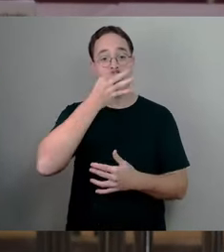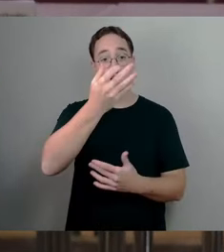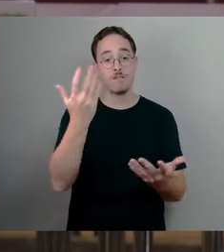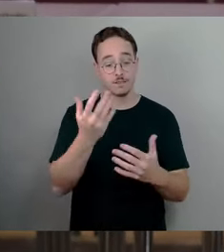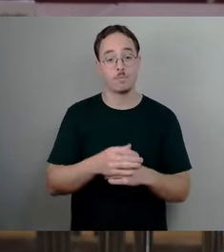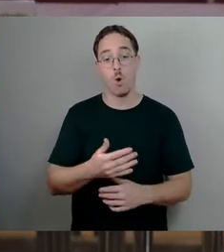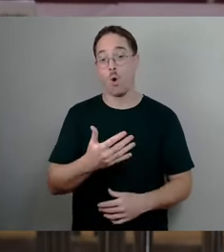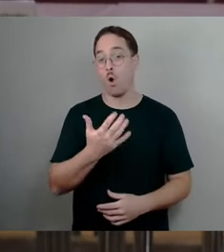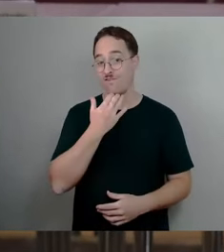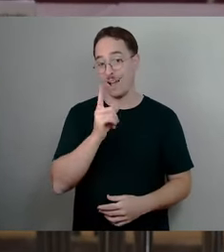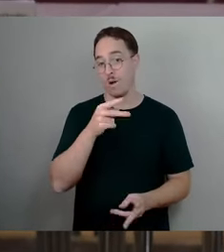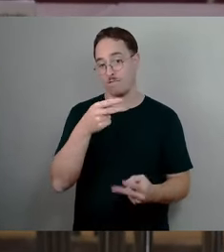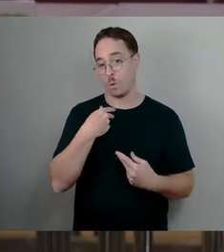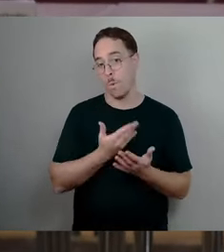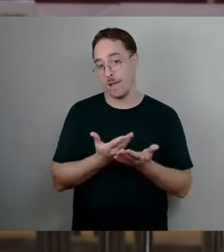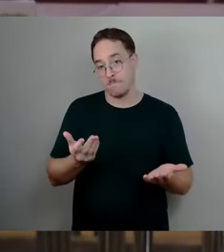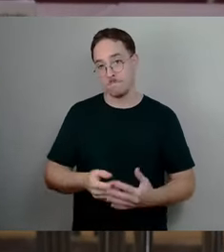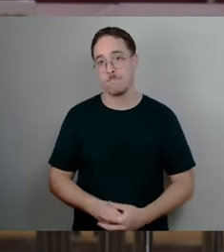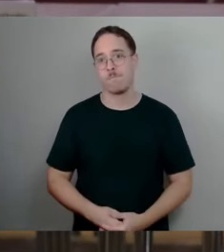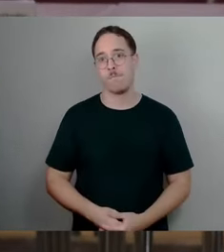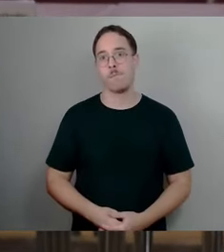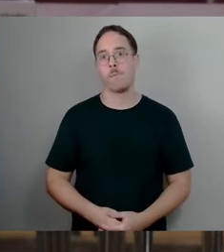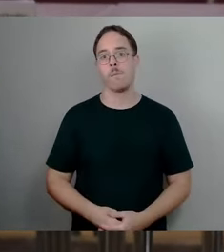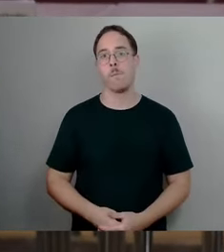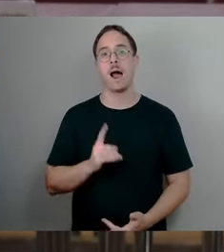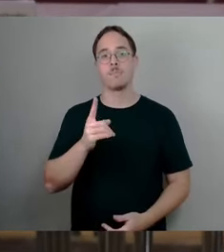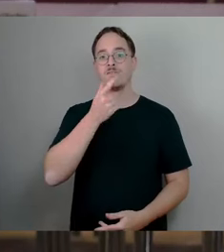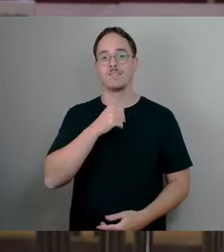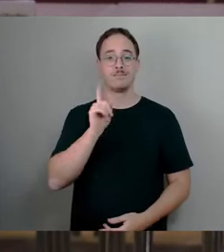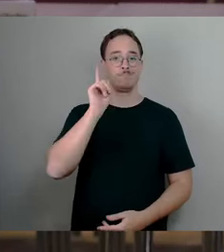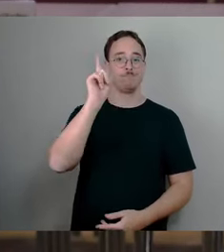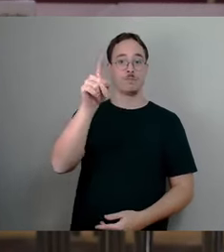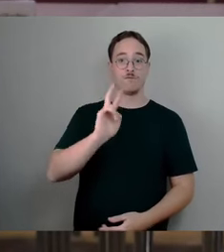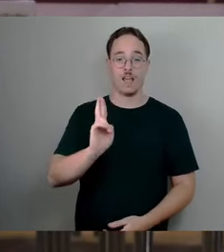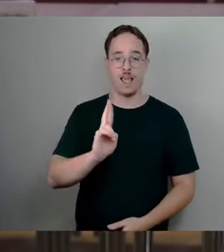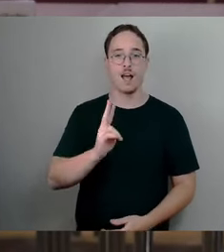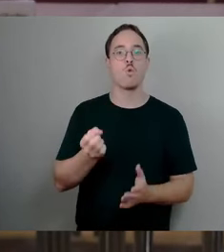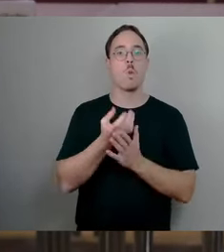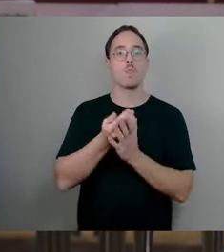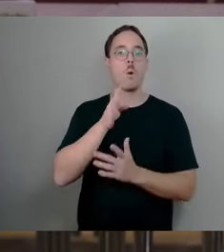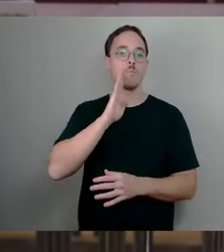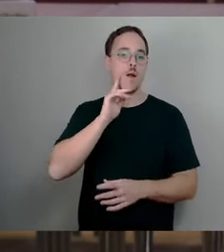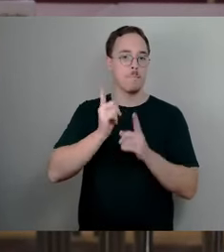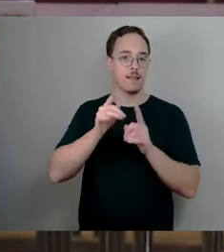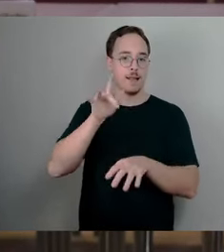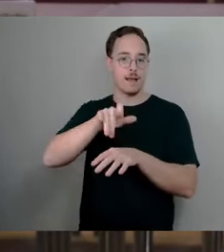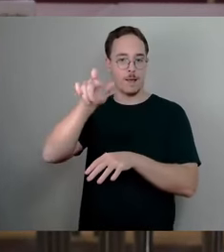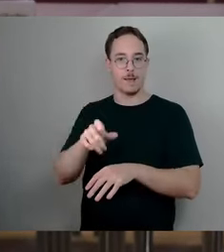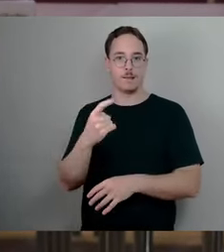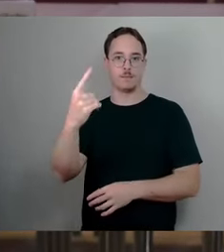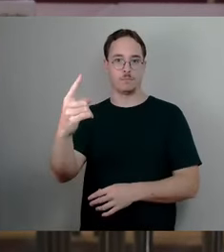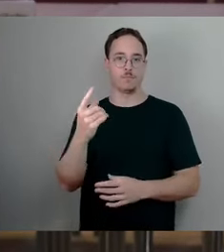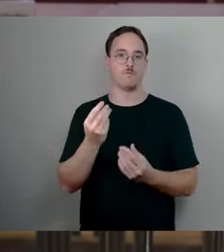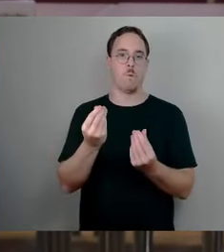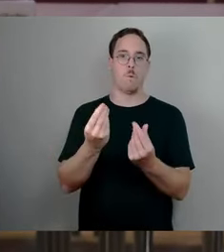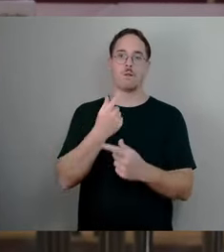Konkret möchte ich die Frage am allerliebsten aber an unsere Kulturbürgermeisterin stellen, die, so wie ich finde, hier auf eine sehr schändliche Art und